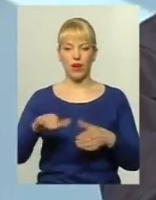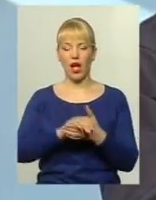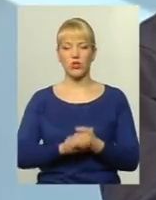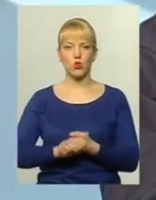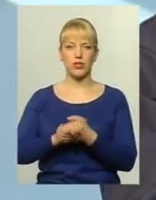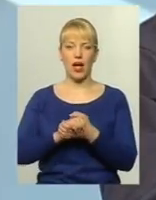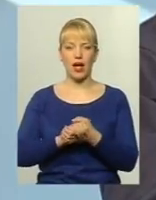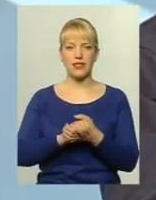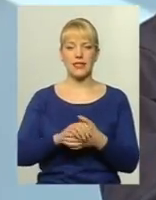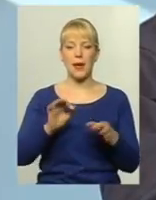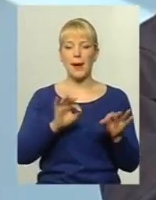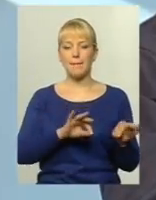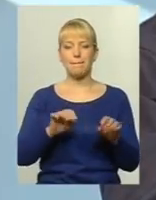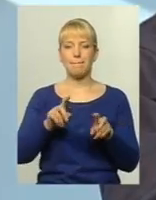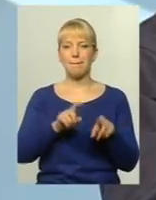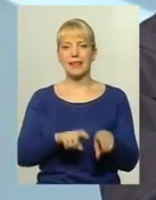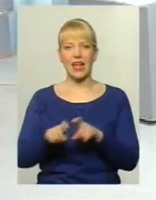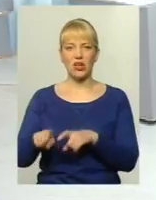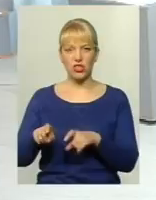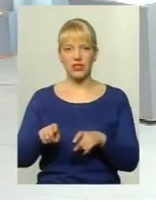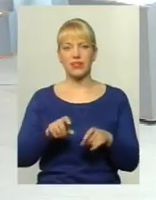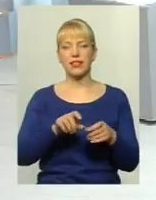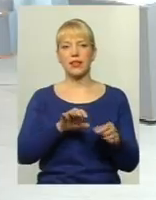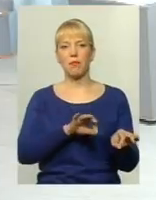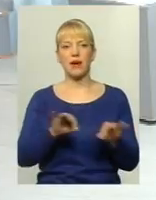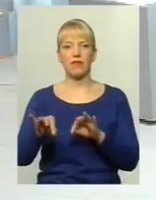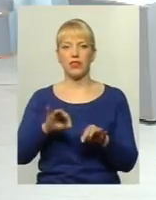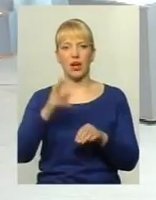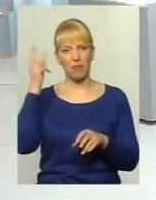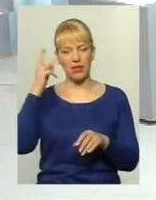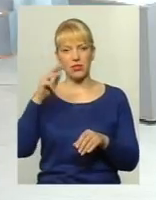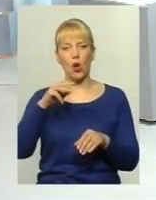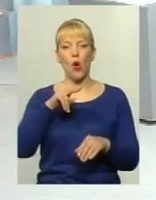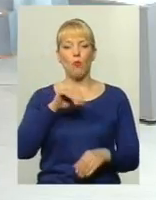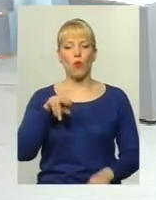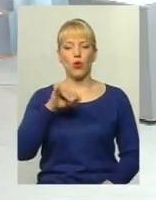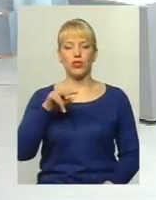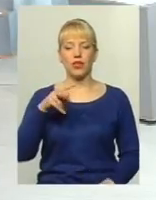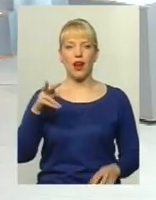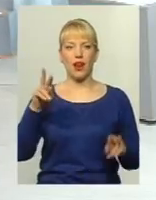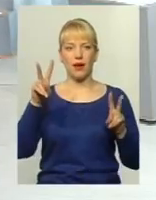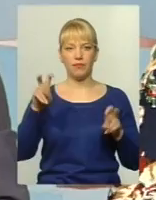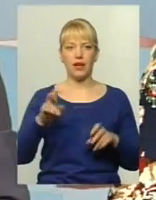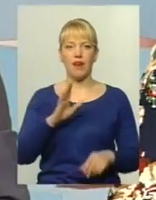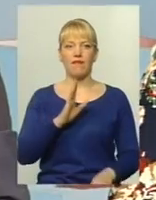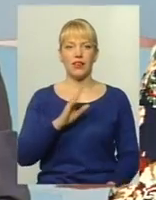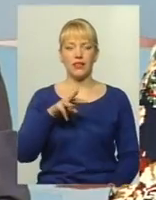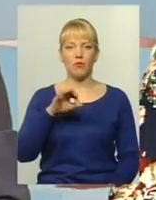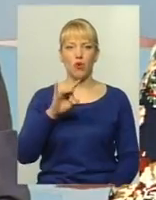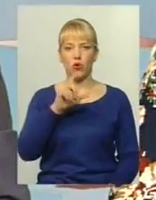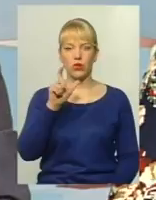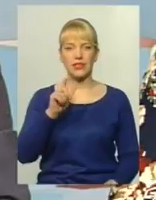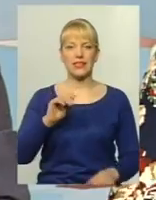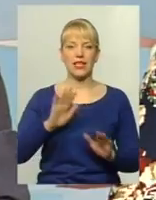пасажирських перевізників Хмельницького Поділля Разом з ним Валентина Мороз, заступник директора з